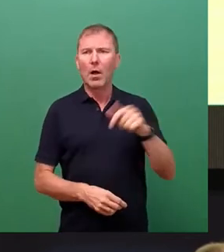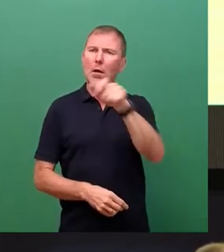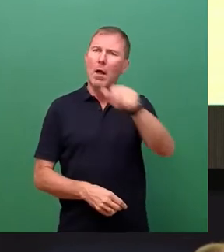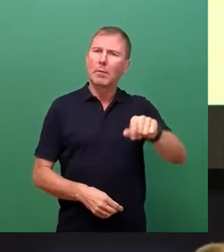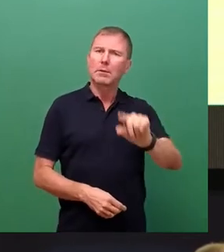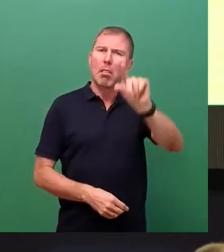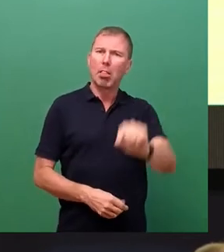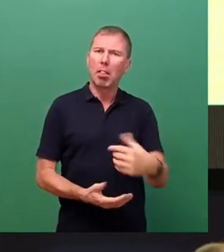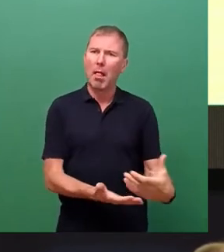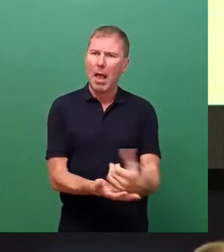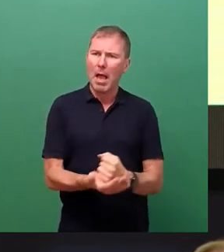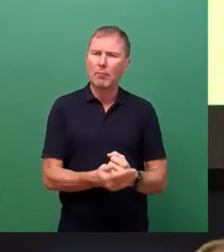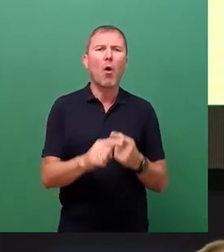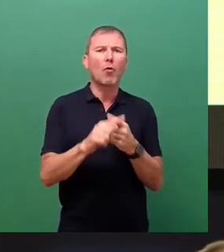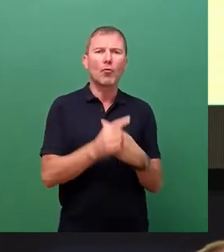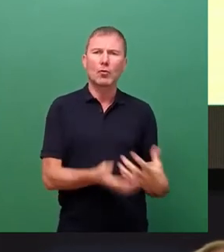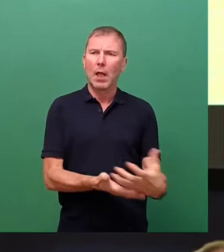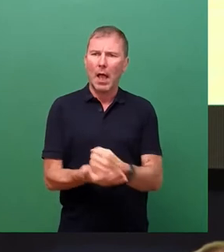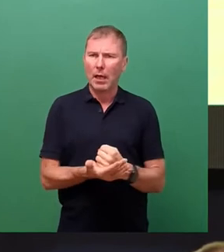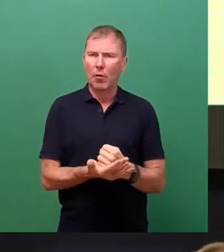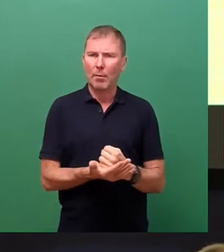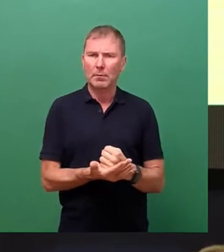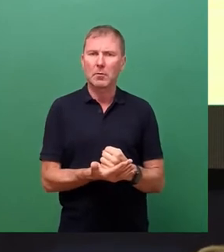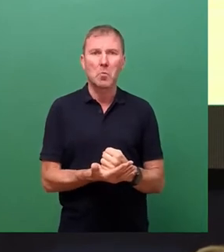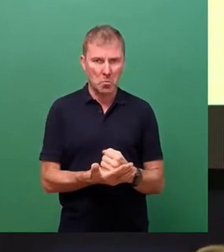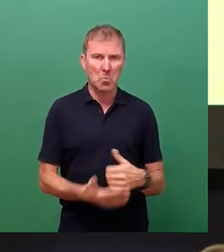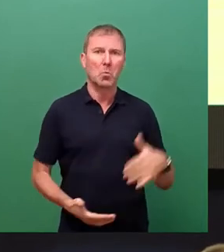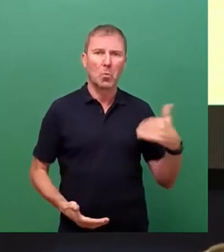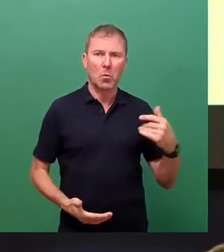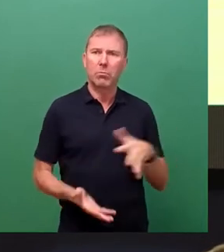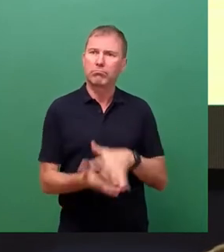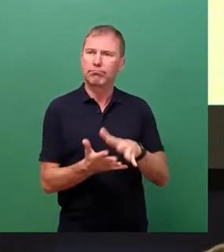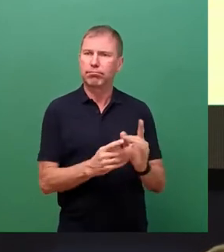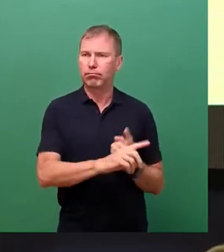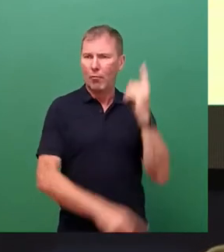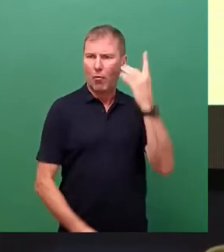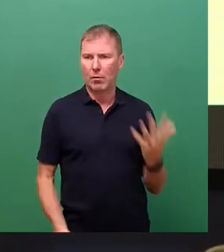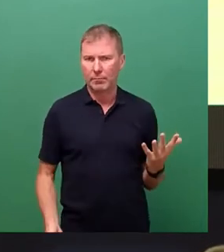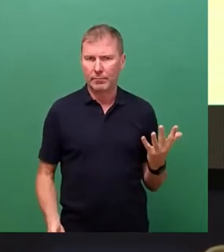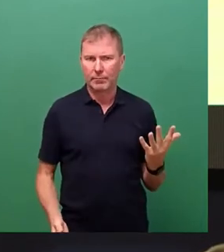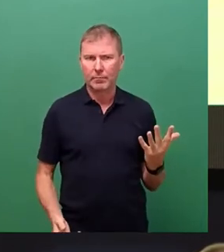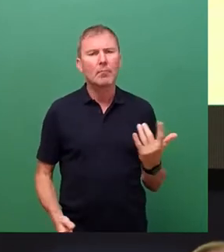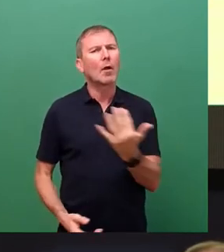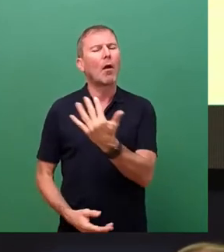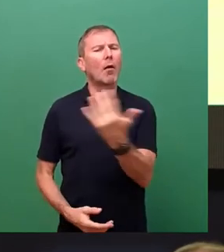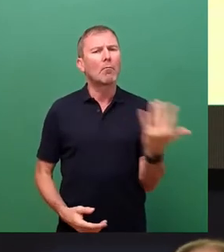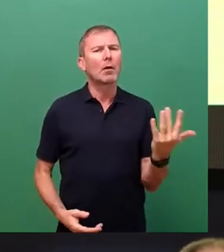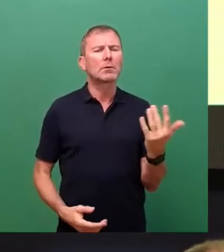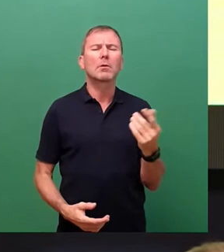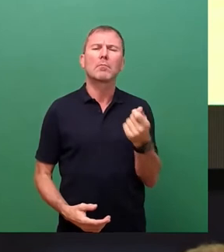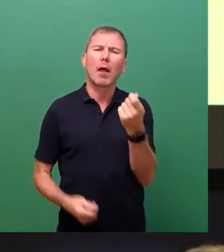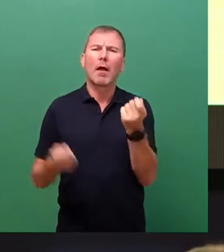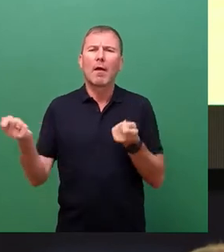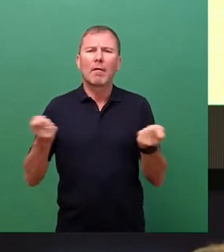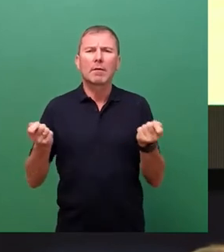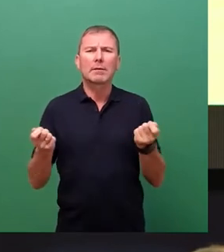oder durchschnittlichem Einkommen ordentlich ins Kontor schlägt. So mancher hat noch mit den finanziellen Folgen der